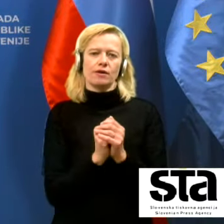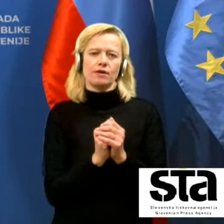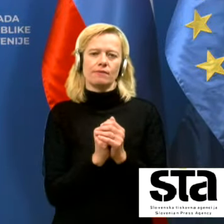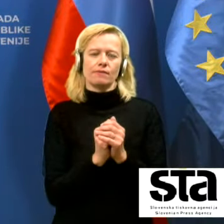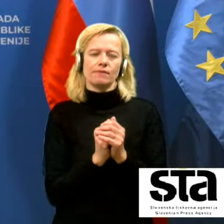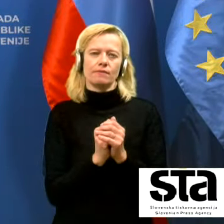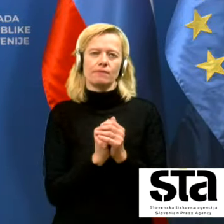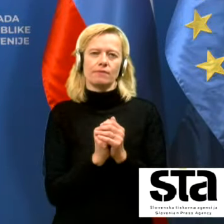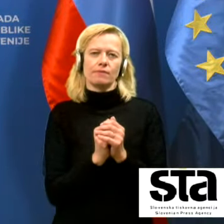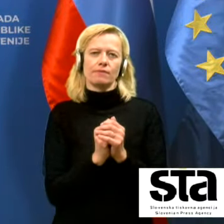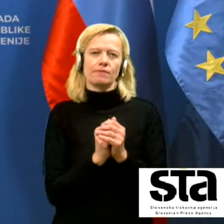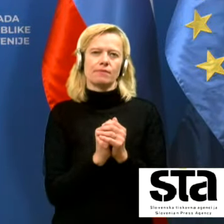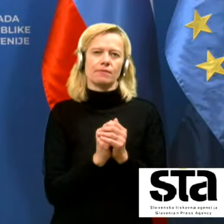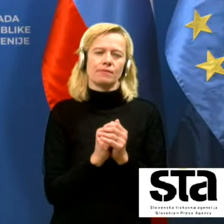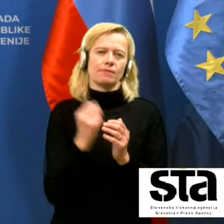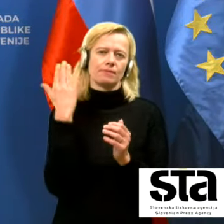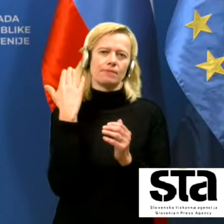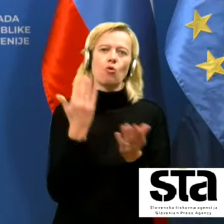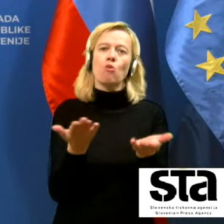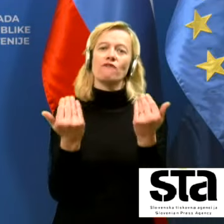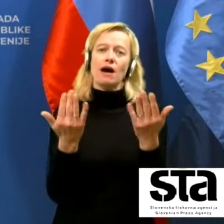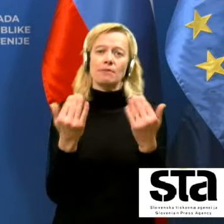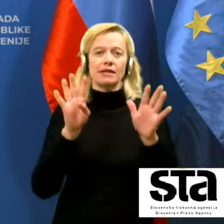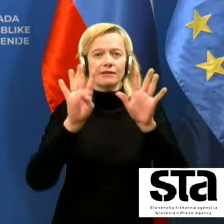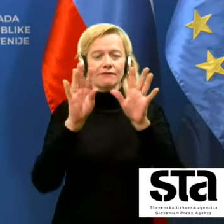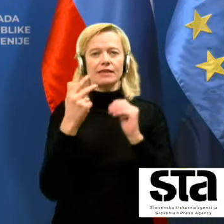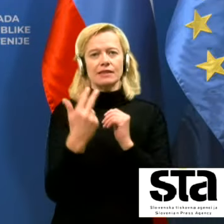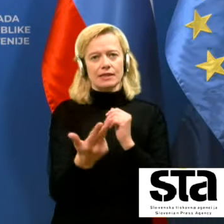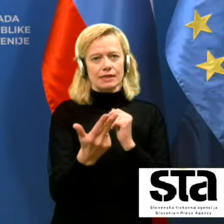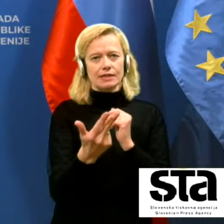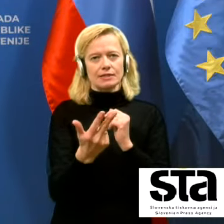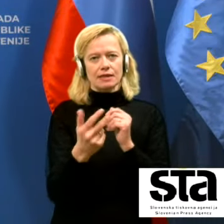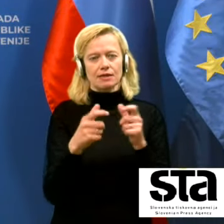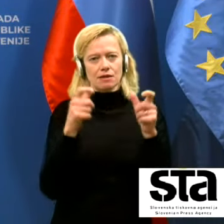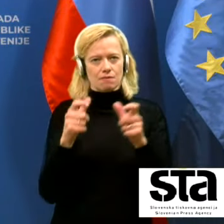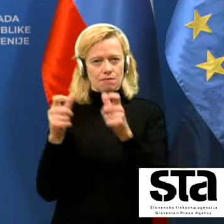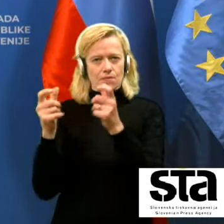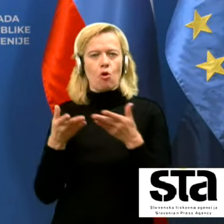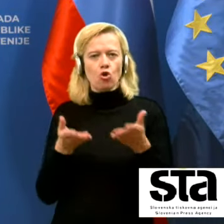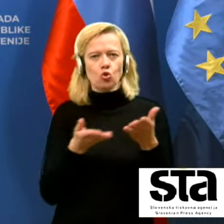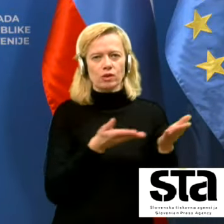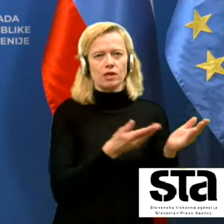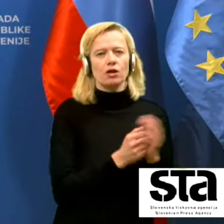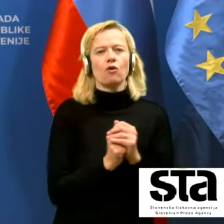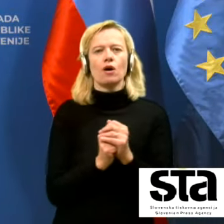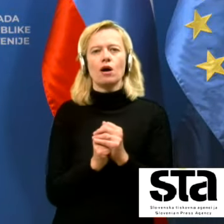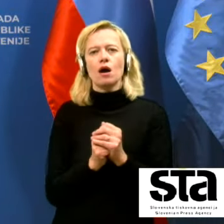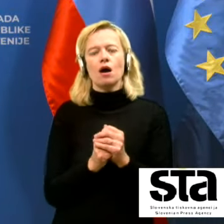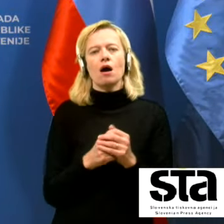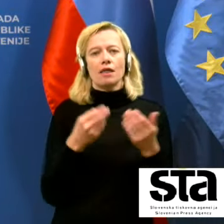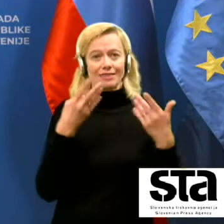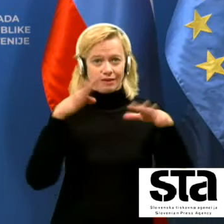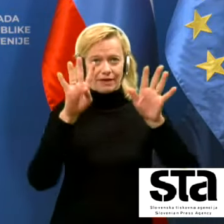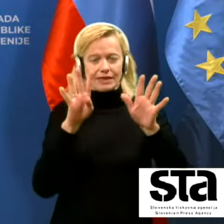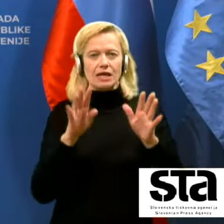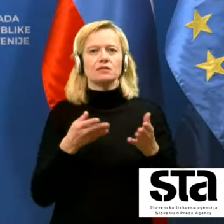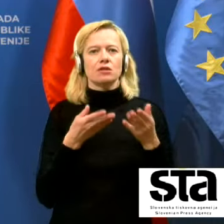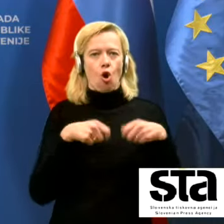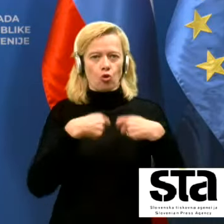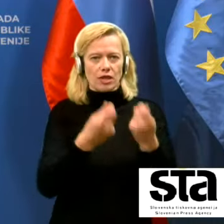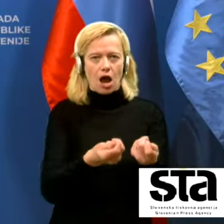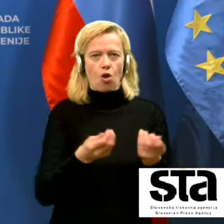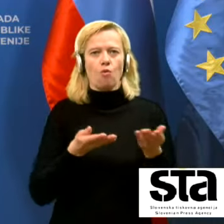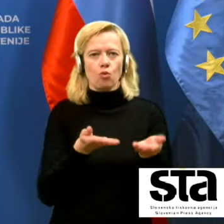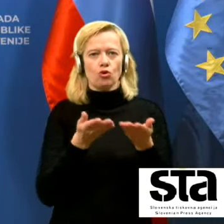bilo je povabljenih 39 ponudnikov, ponudba jih je v dodalo 19, od teh